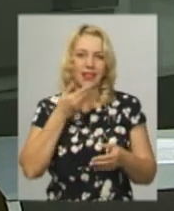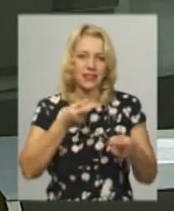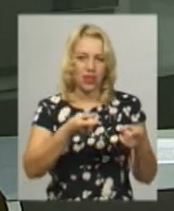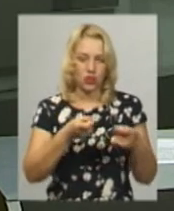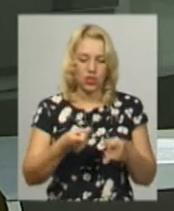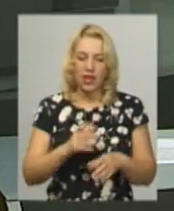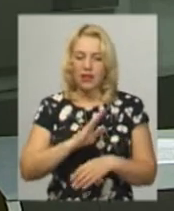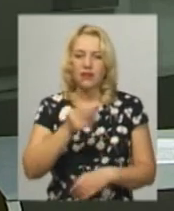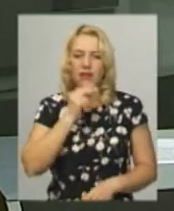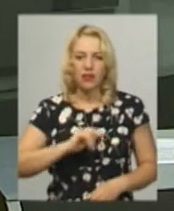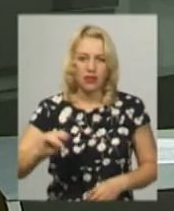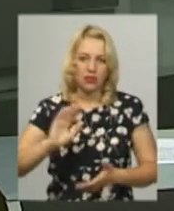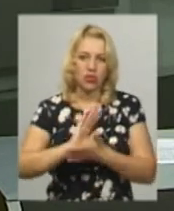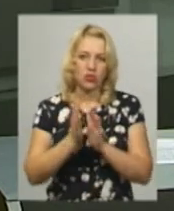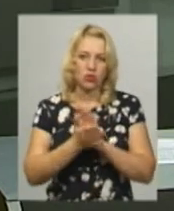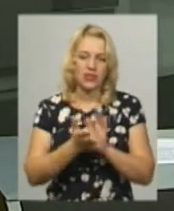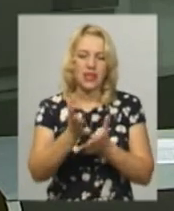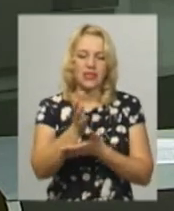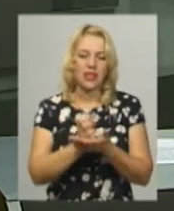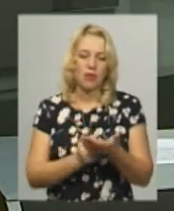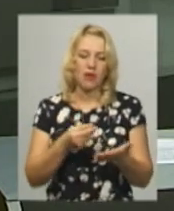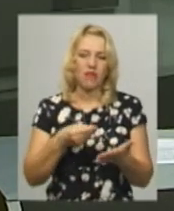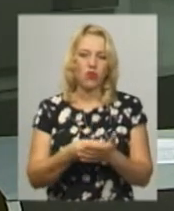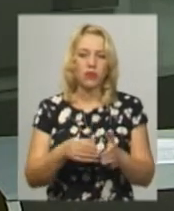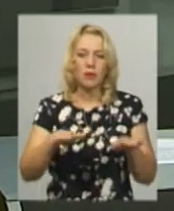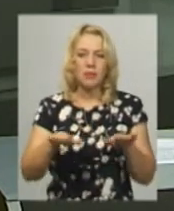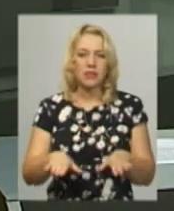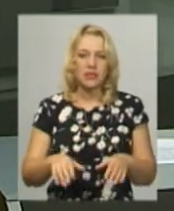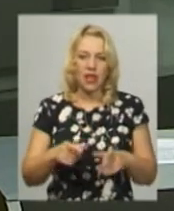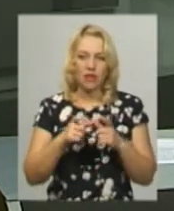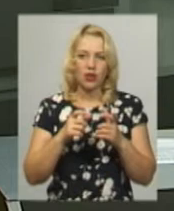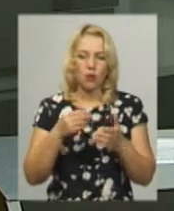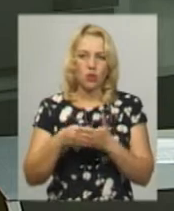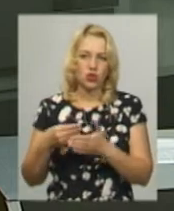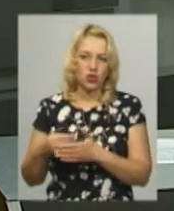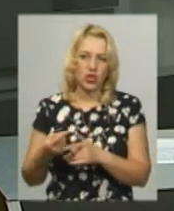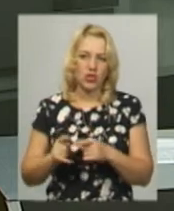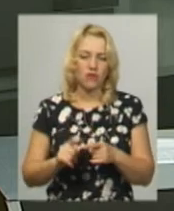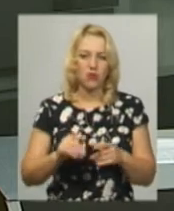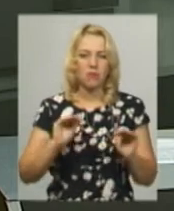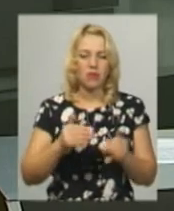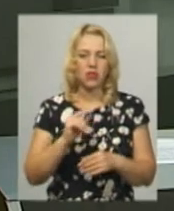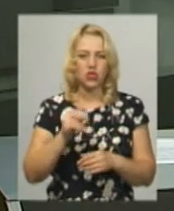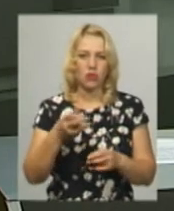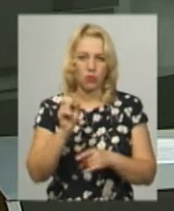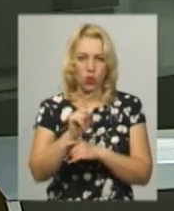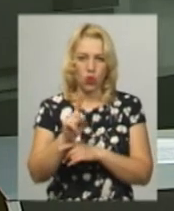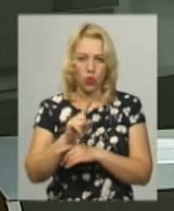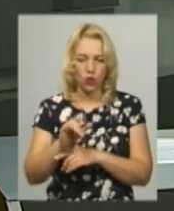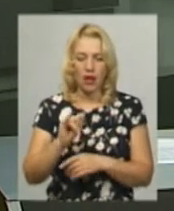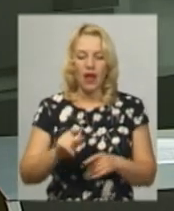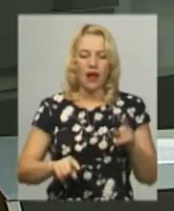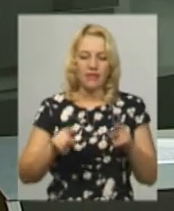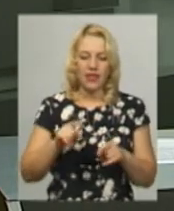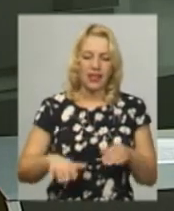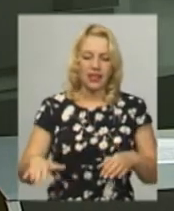найкраща ситуація з резервними фондами місцевих бюджетів. У деяких районах вони у сотні разів менше від нормативних, а у деяких тергромадах